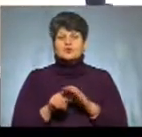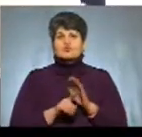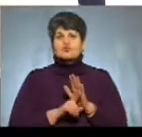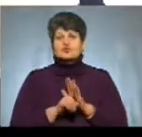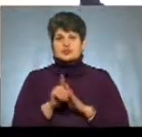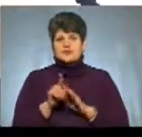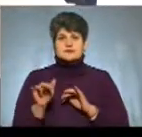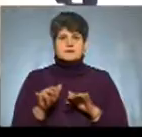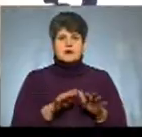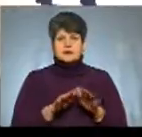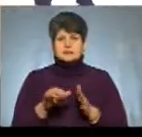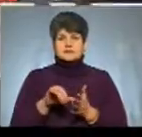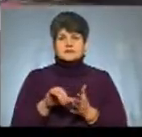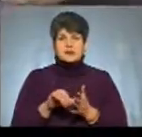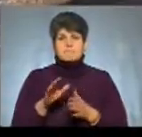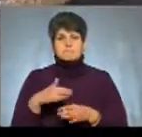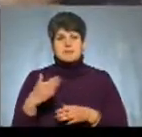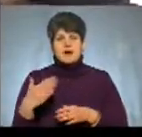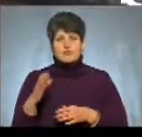акція від представників правого сектору.